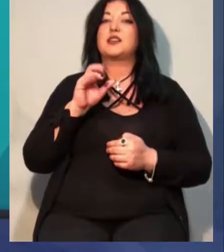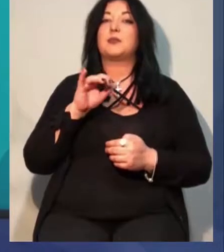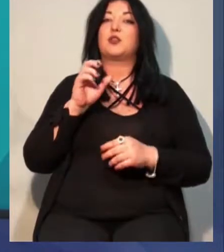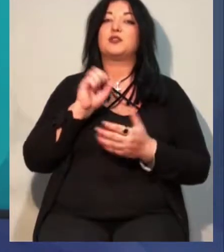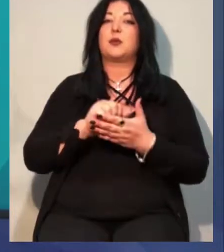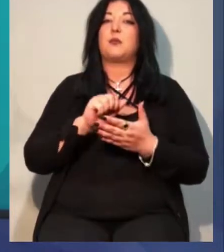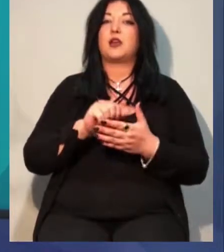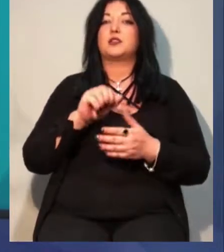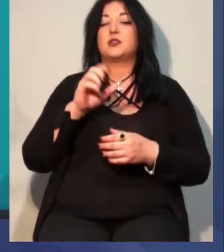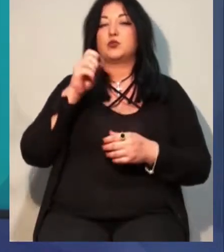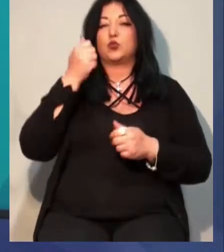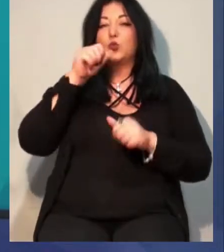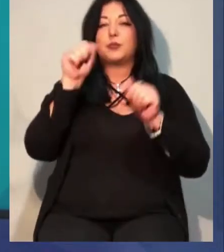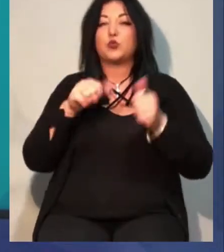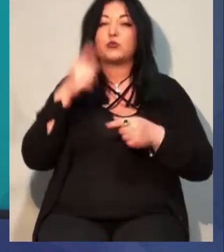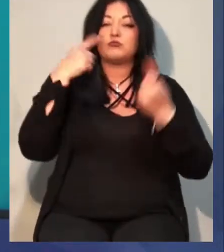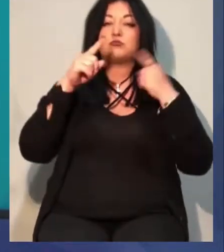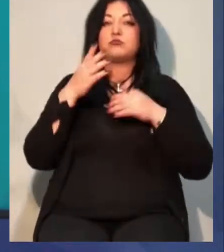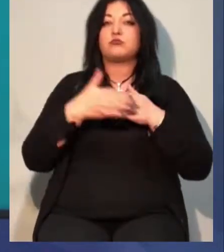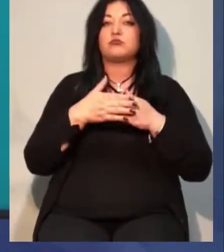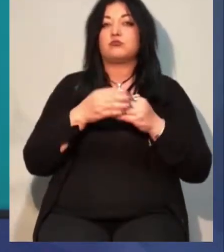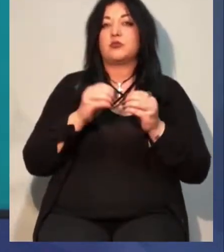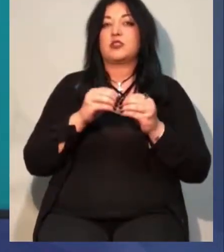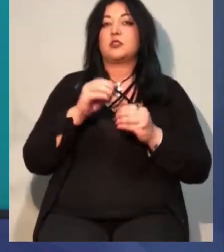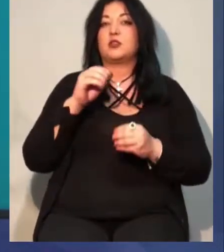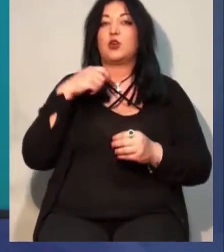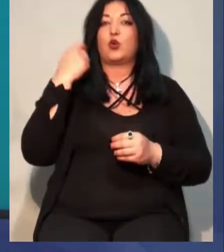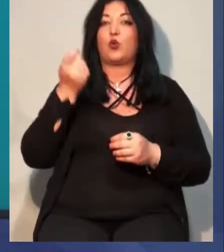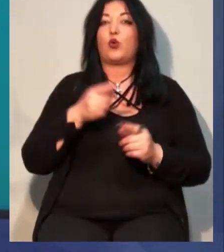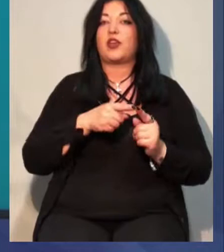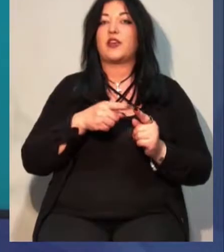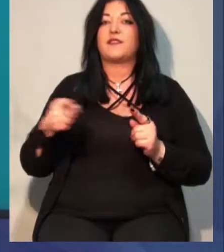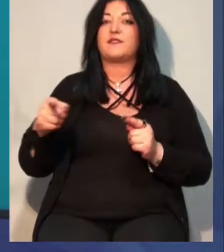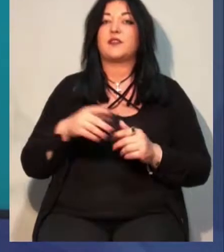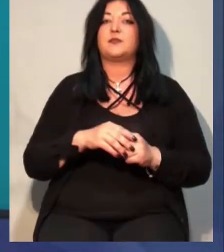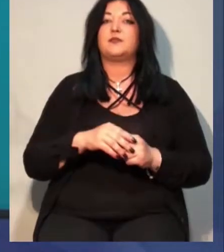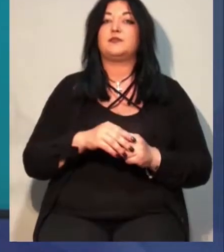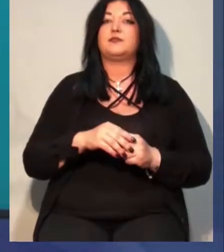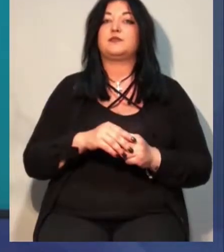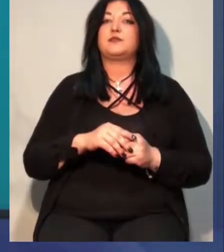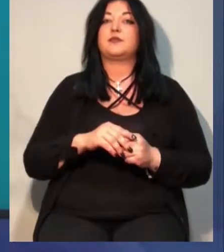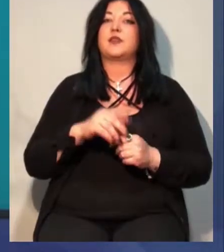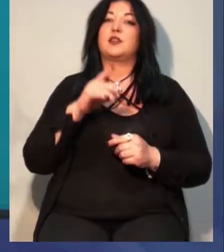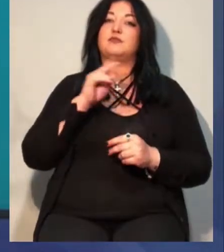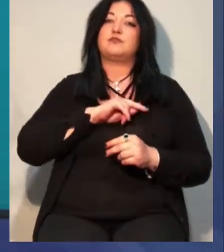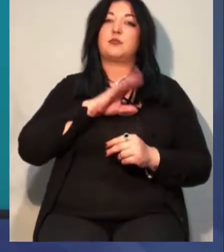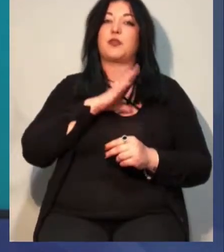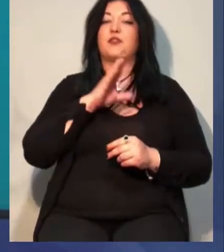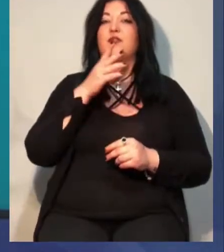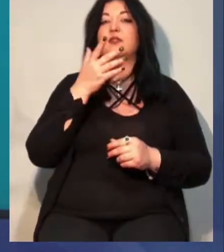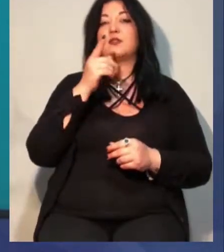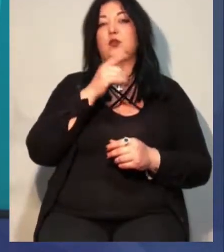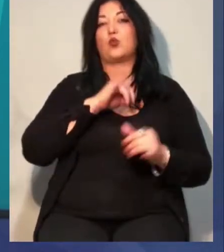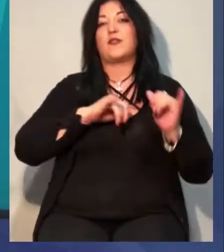9 років. Протягом двох з них митець викладав в одному з кіпрських університетів. Детальніше про підготовку до